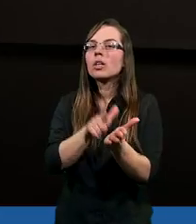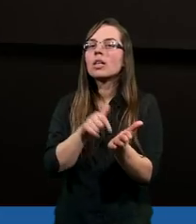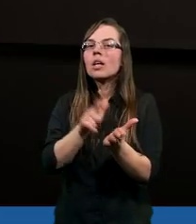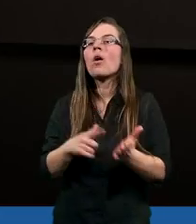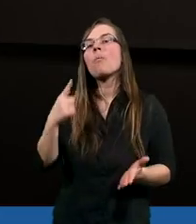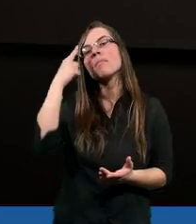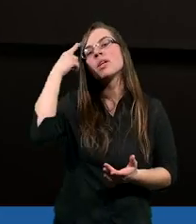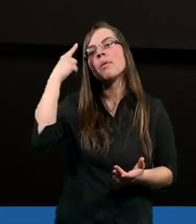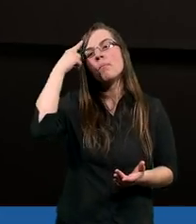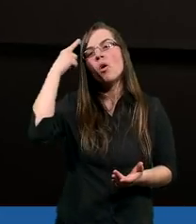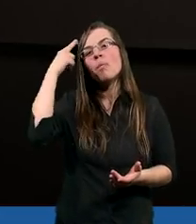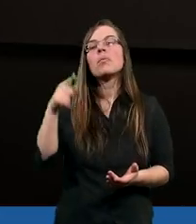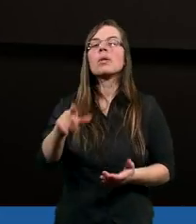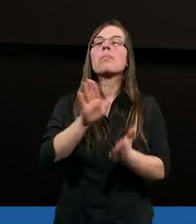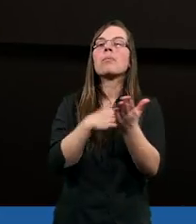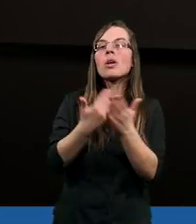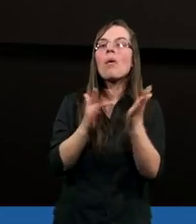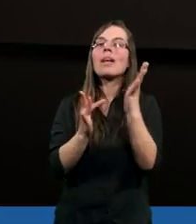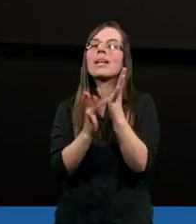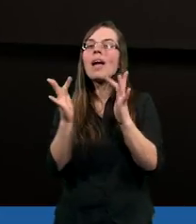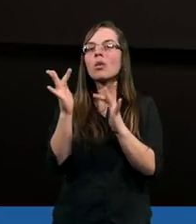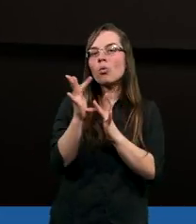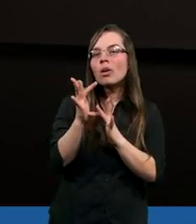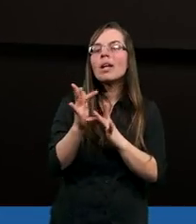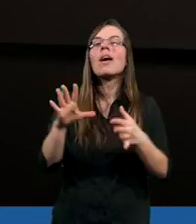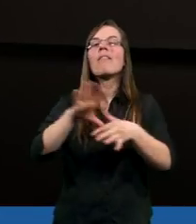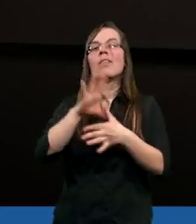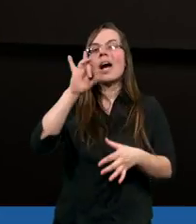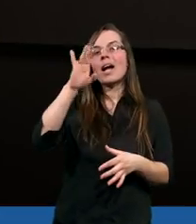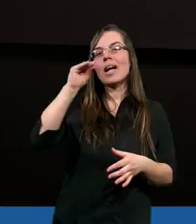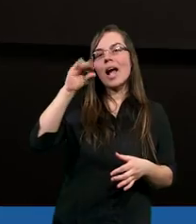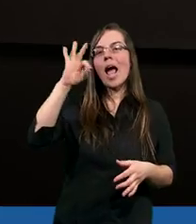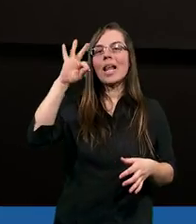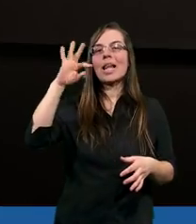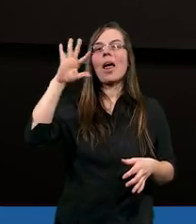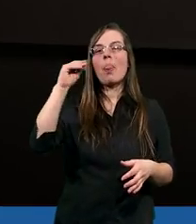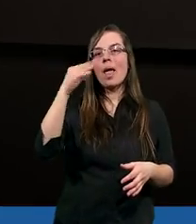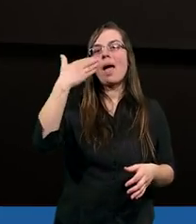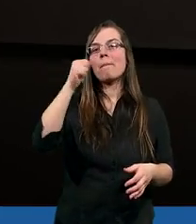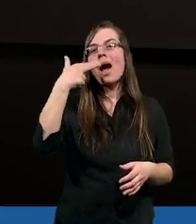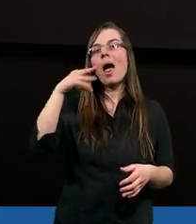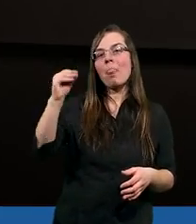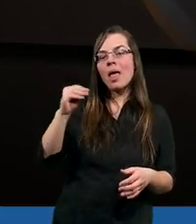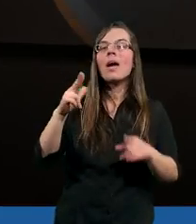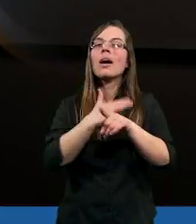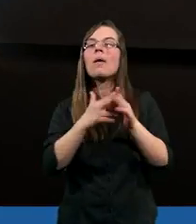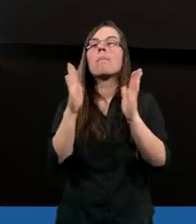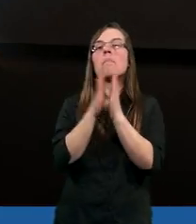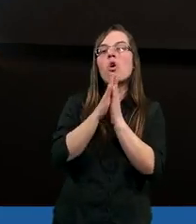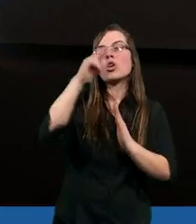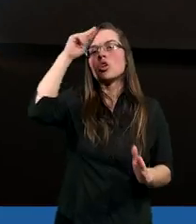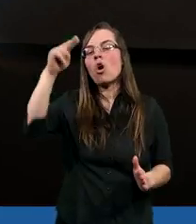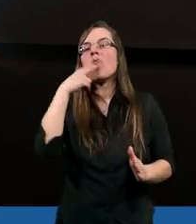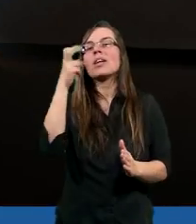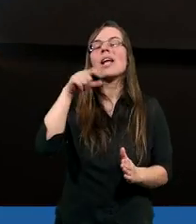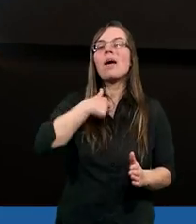przypominam przykład Pana Jezusa w Getsemane, kiedy modlił się Ojcze,